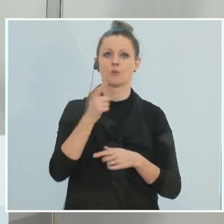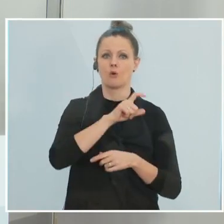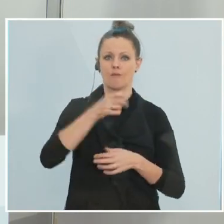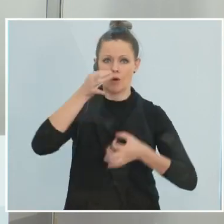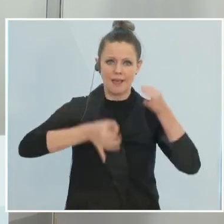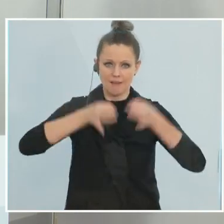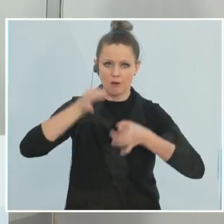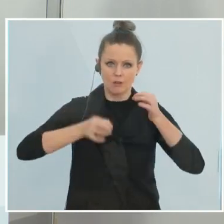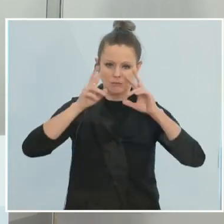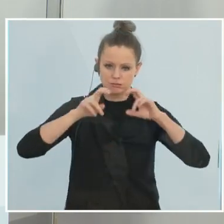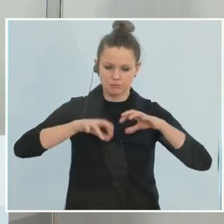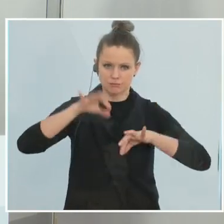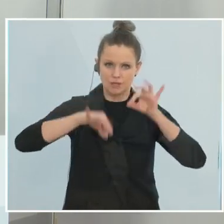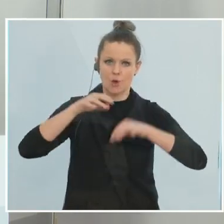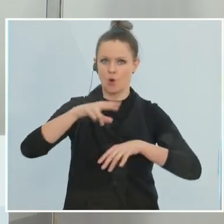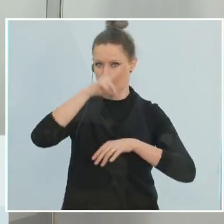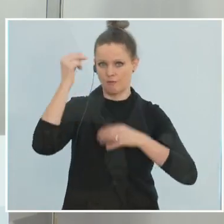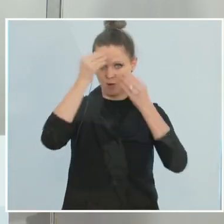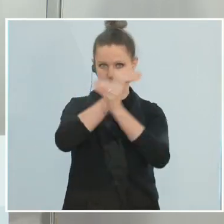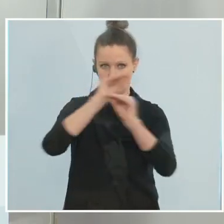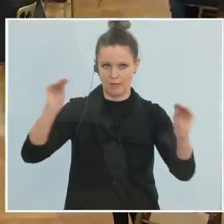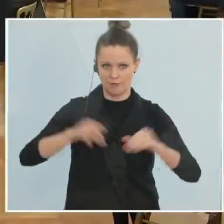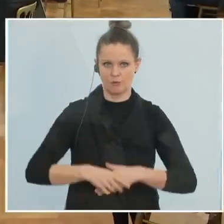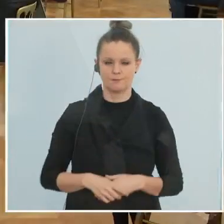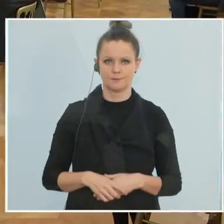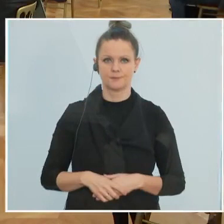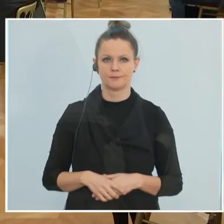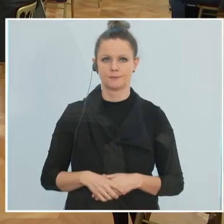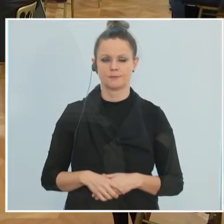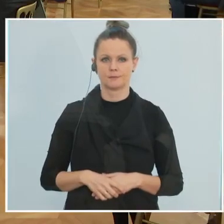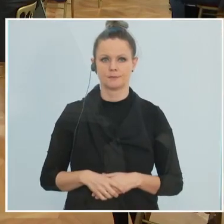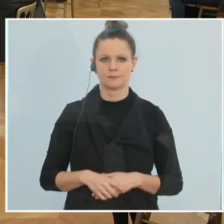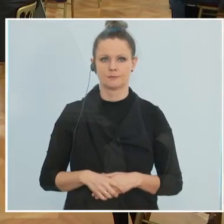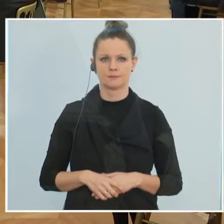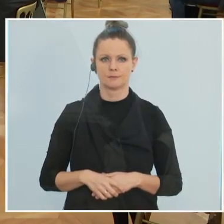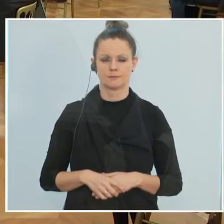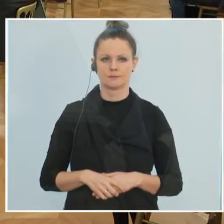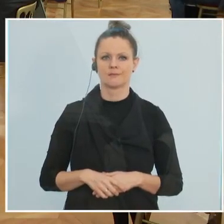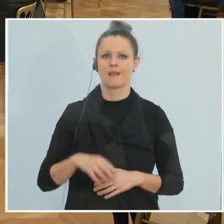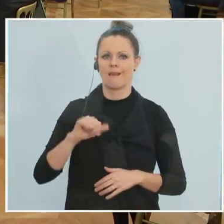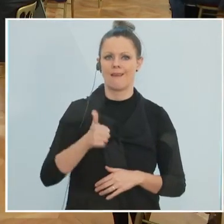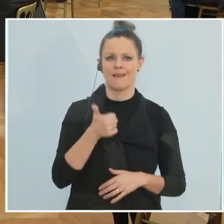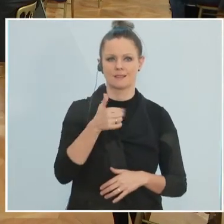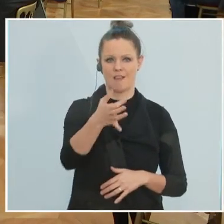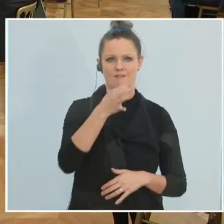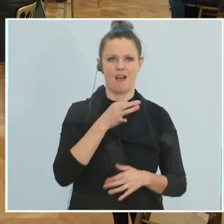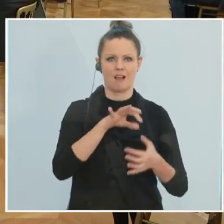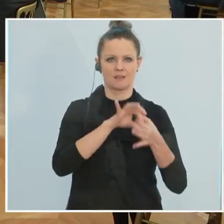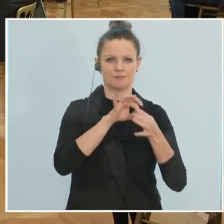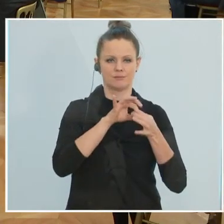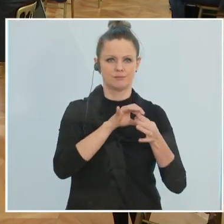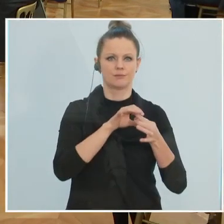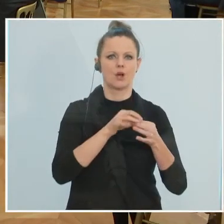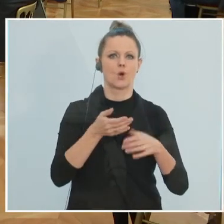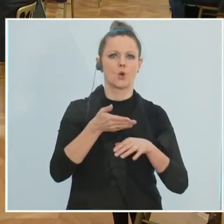um die Bevölkerung am Laufenden zu halten. Dann zum ersten Fragenteil, was die Todeszahlen und die Todesziffern betrifft.